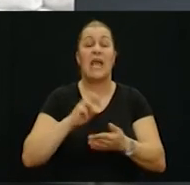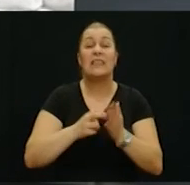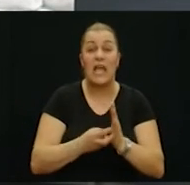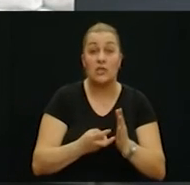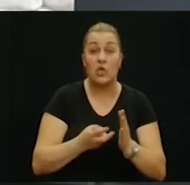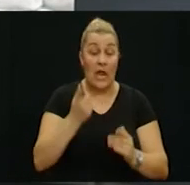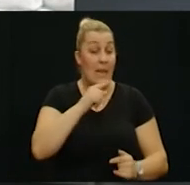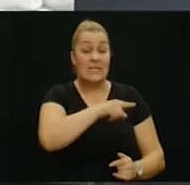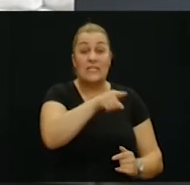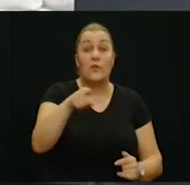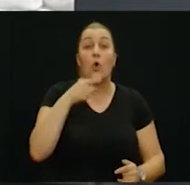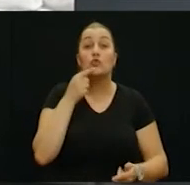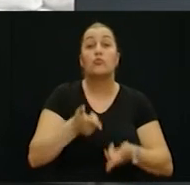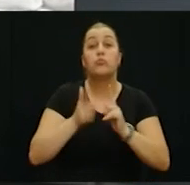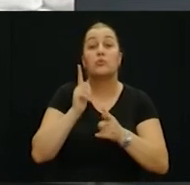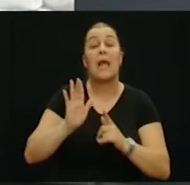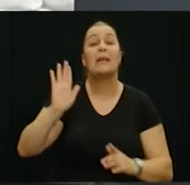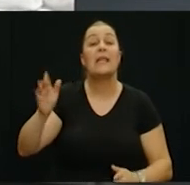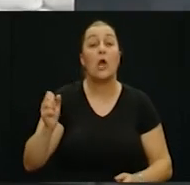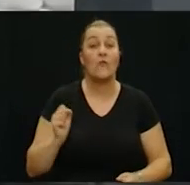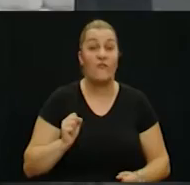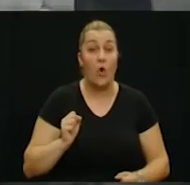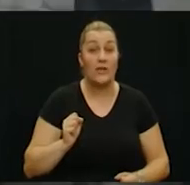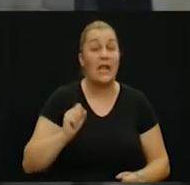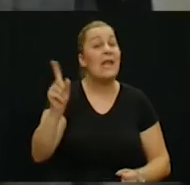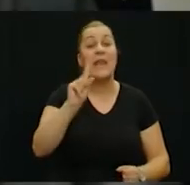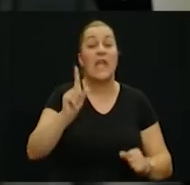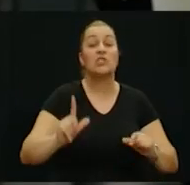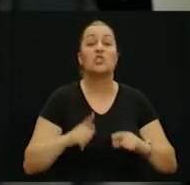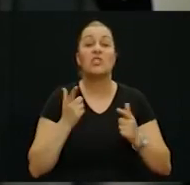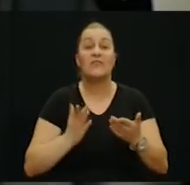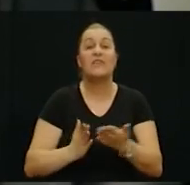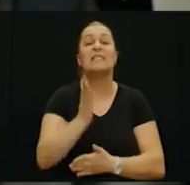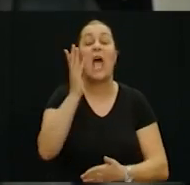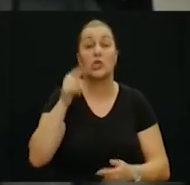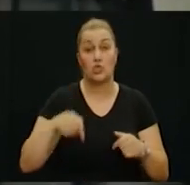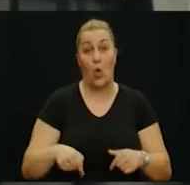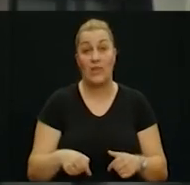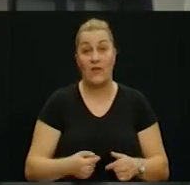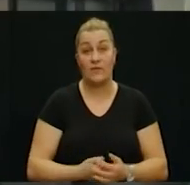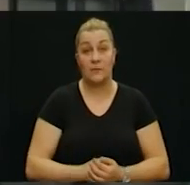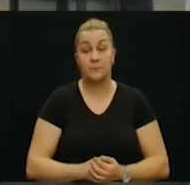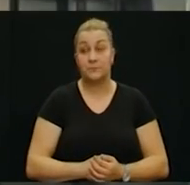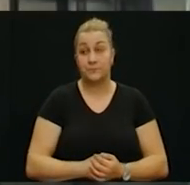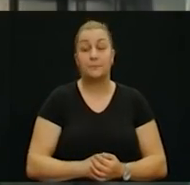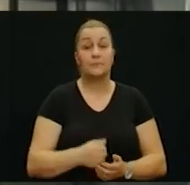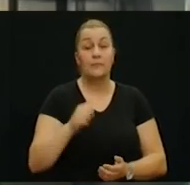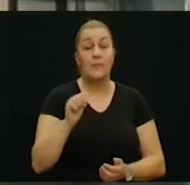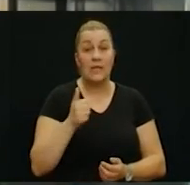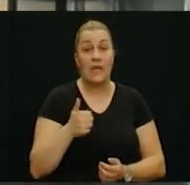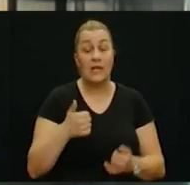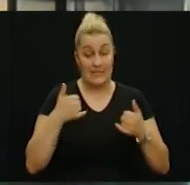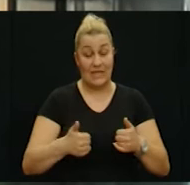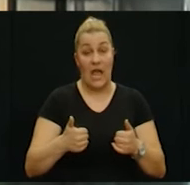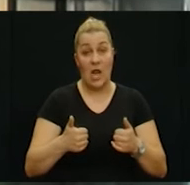tekničari i sve ali svi oni koji su pucali na njegove uvodnike neće živi izaći iz volice da doktore sa